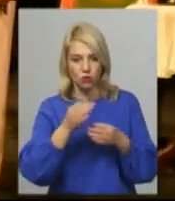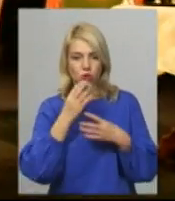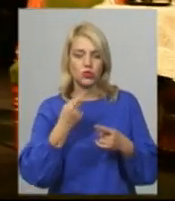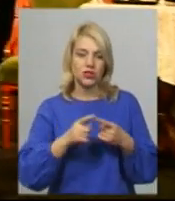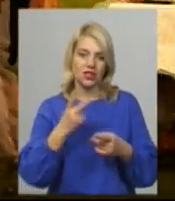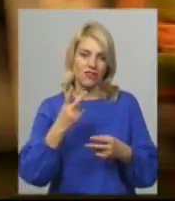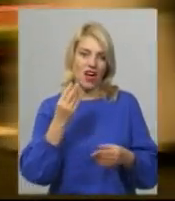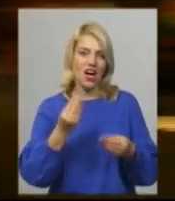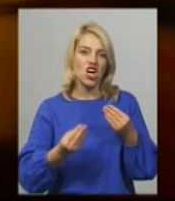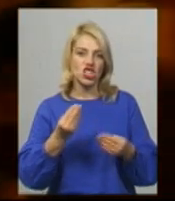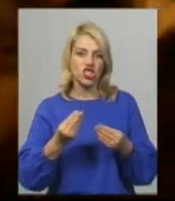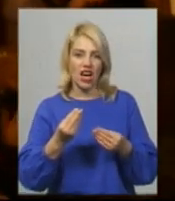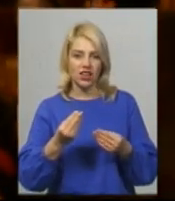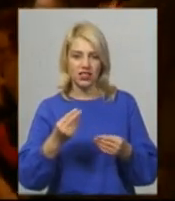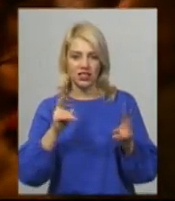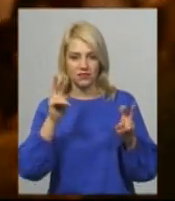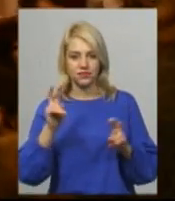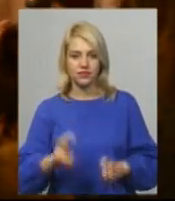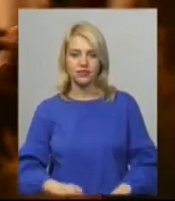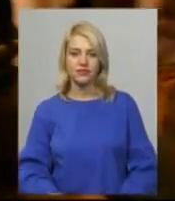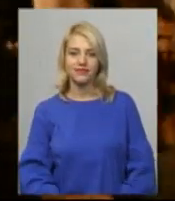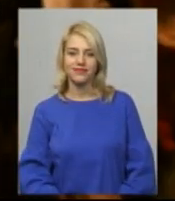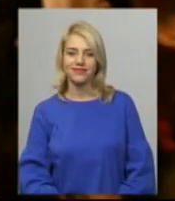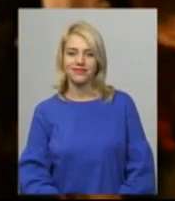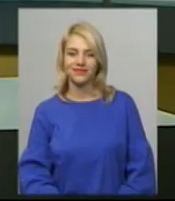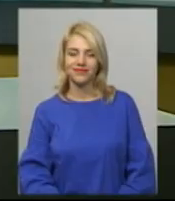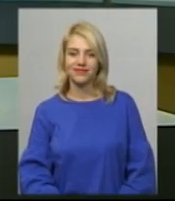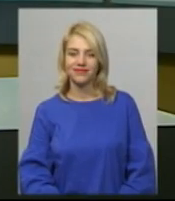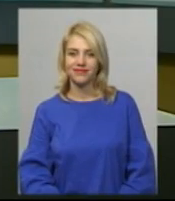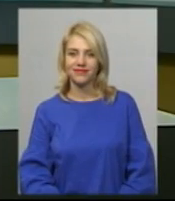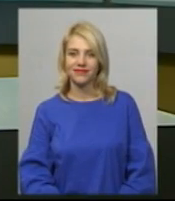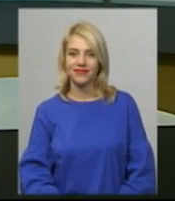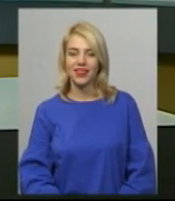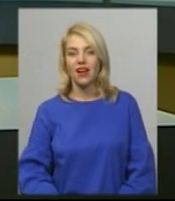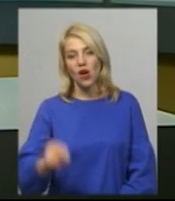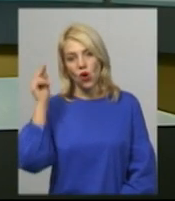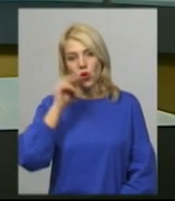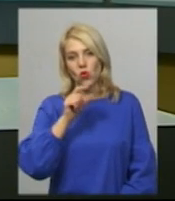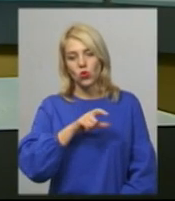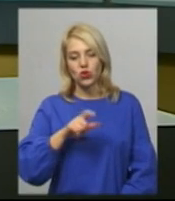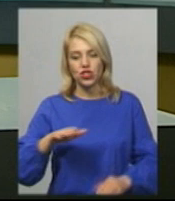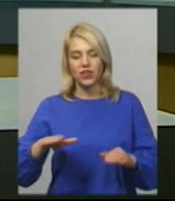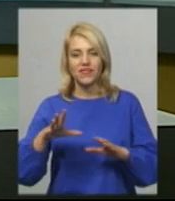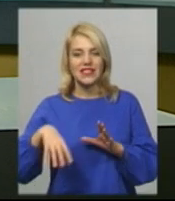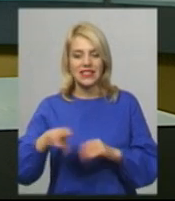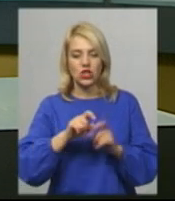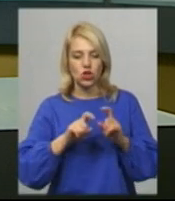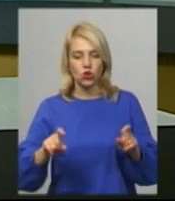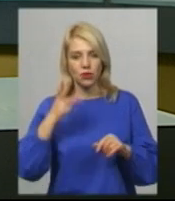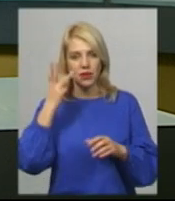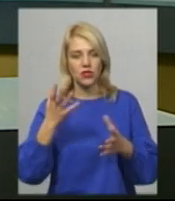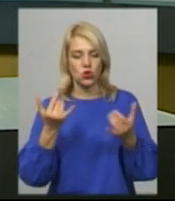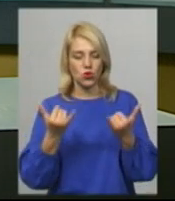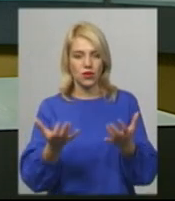Тетяна Ворожцова, Юрій Чорний, новини на Суспільному, Хмельницький. Учні з усіх шкіл Хмельницького сьогодні брали